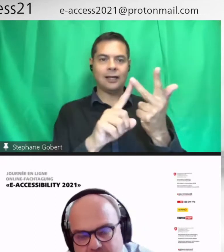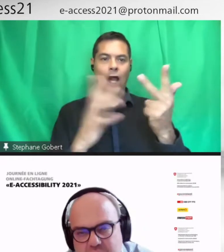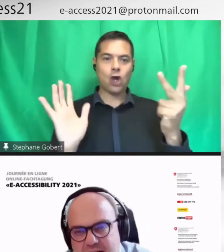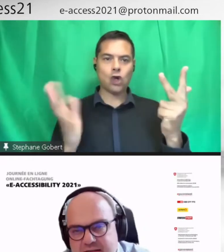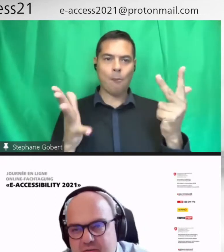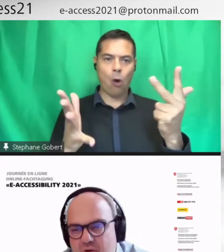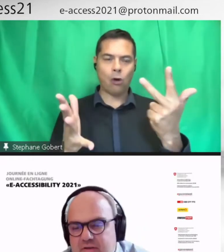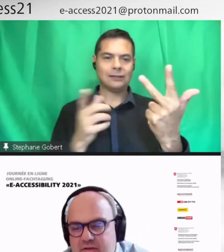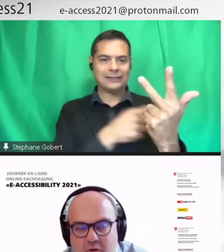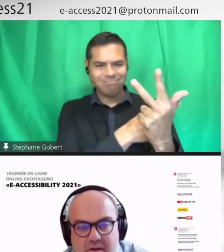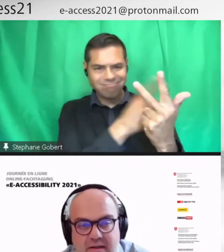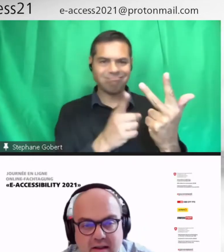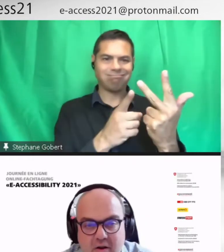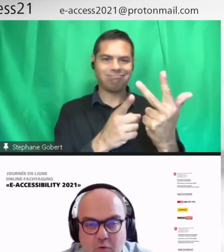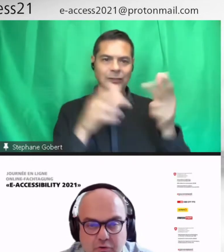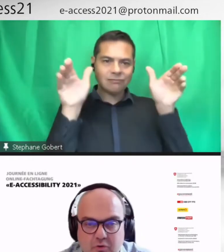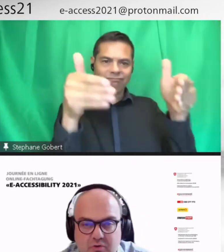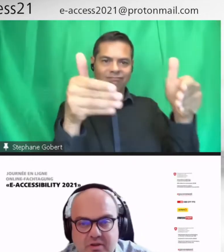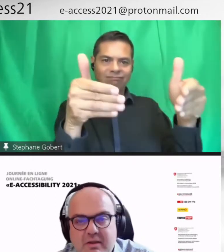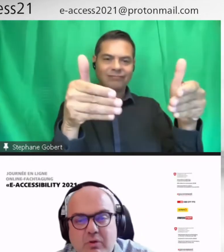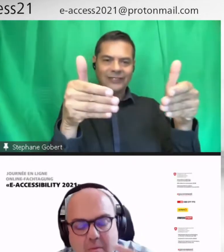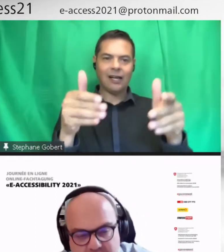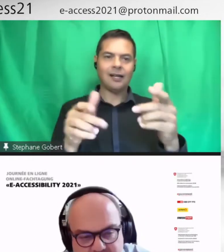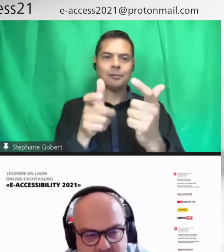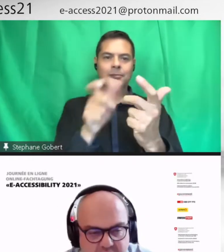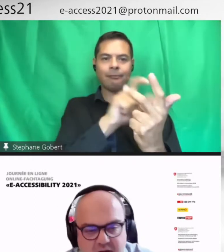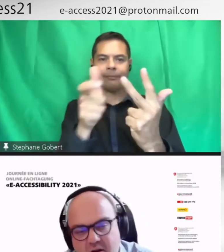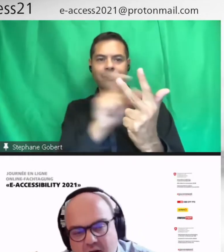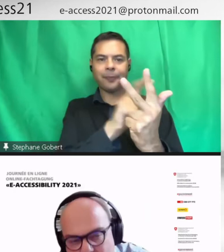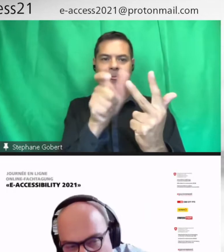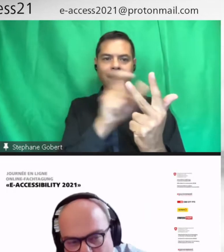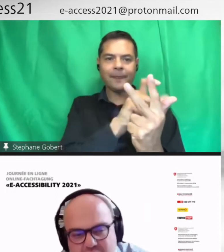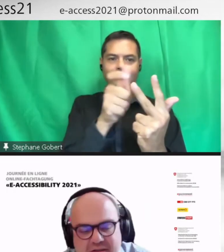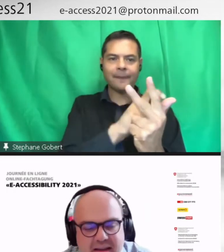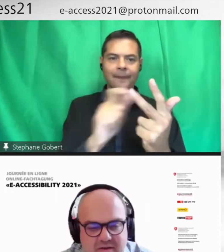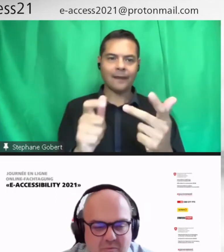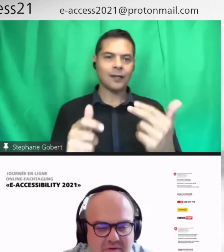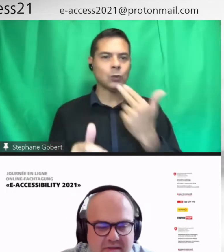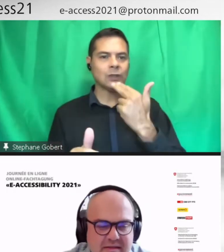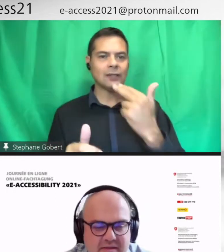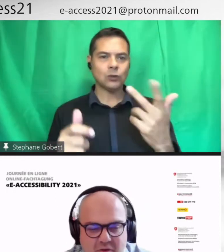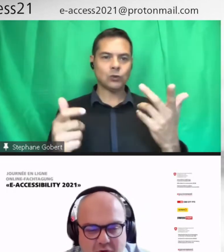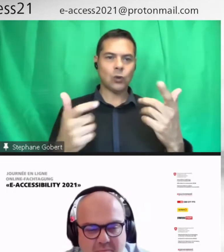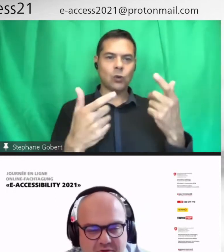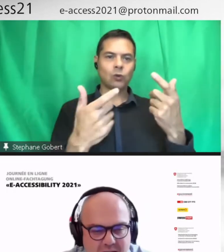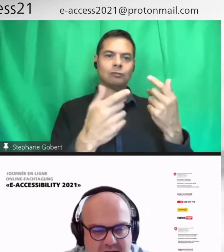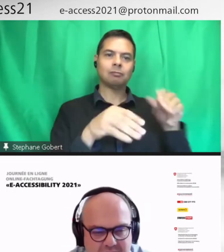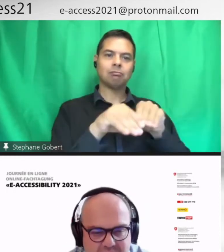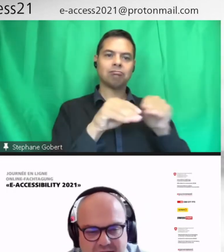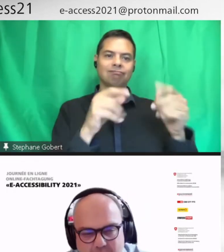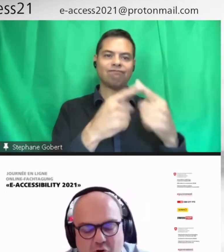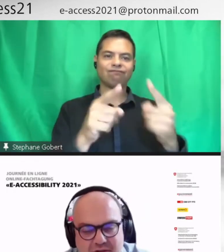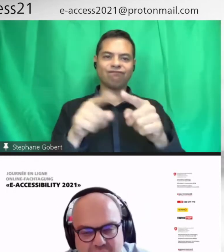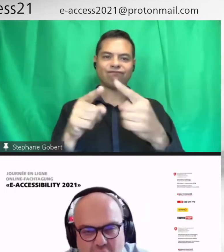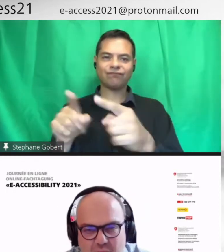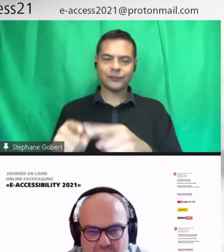les canaux qu'on va utiliser vont être différents d'un élève à l'autre. Donc, déjà, dans l'apprentissage ordinaire, comme on dit, on a besoin d